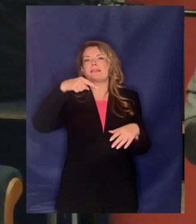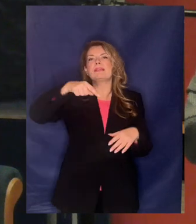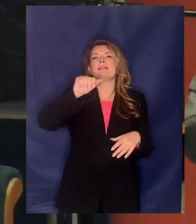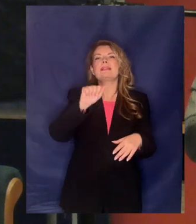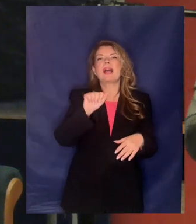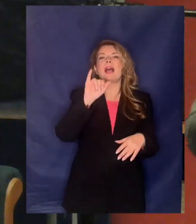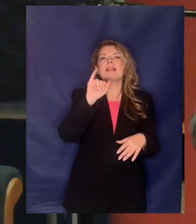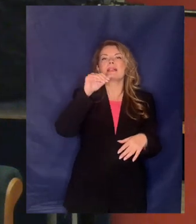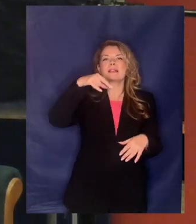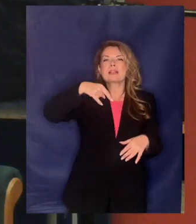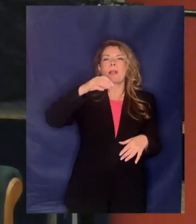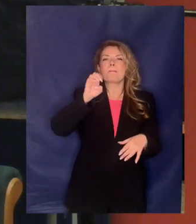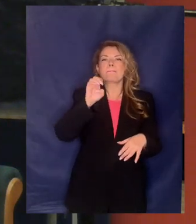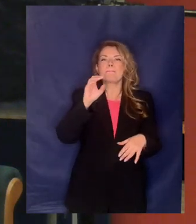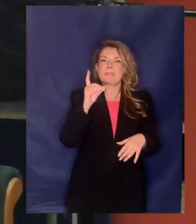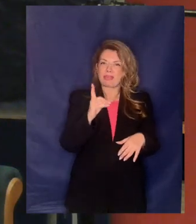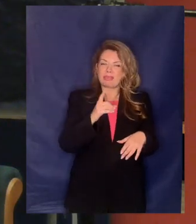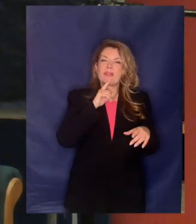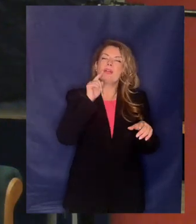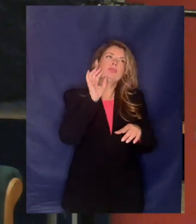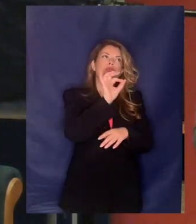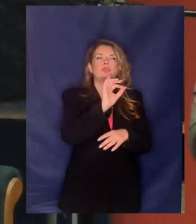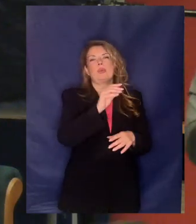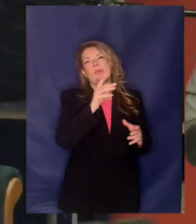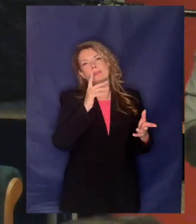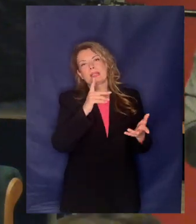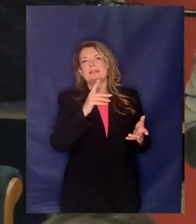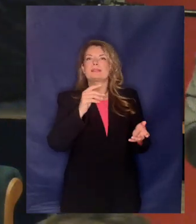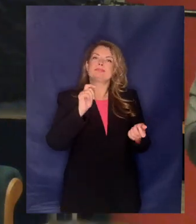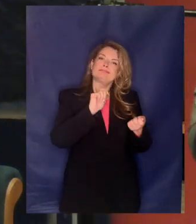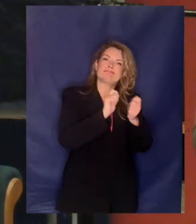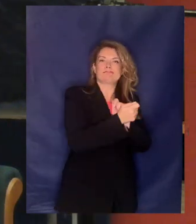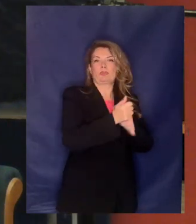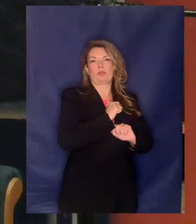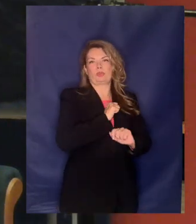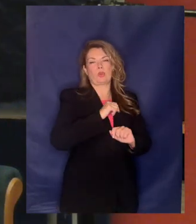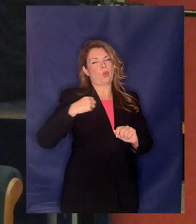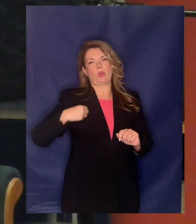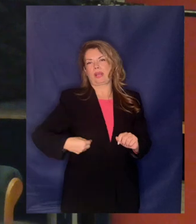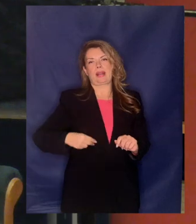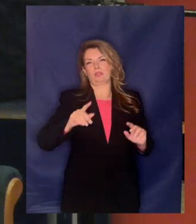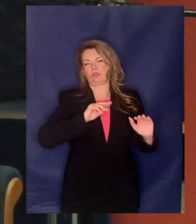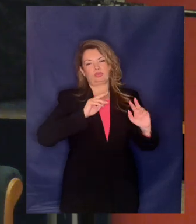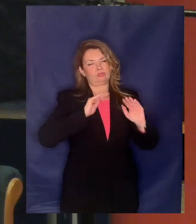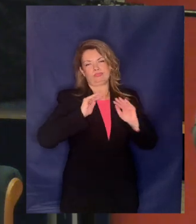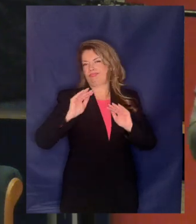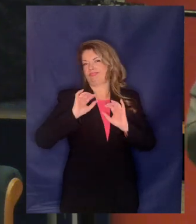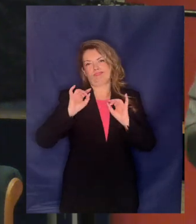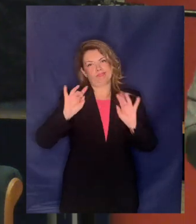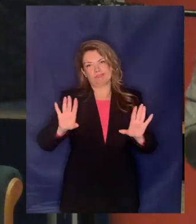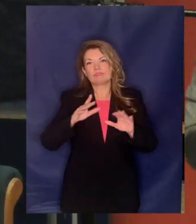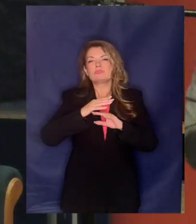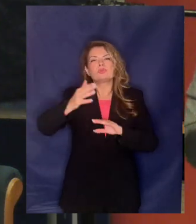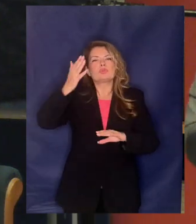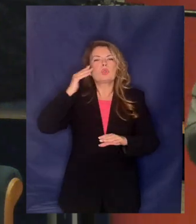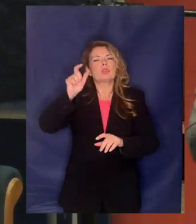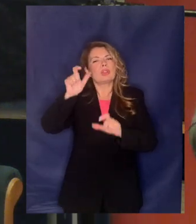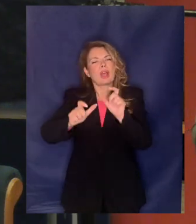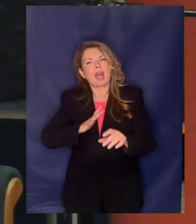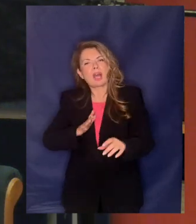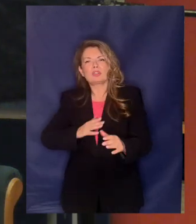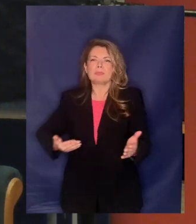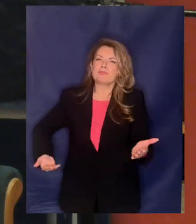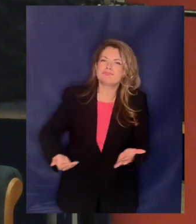ιδιωτικοποίησή της από κρατικοποίησή της ουσιαστικά τότε πολίτες, κινήματα και εργαζόμενοι προσφεύγουμε στο